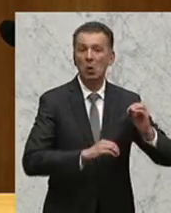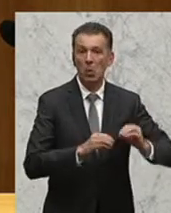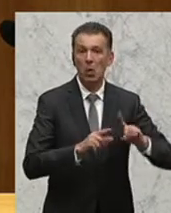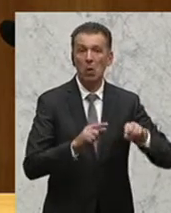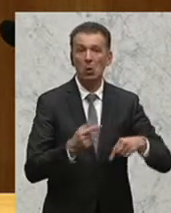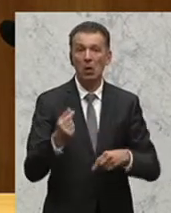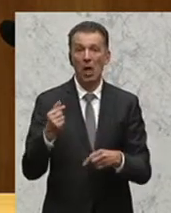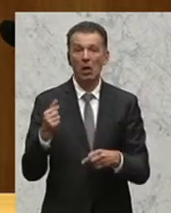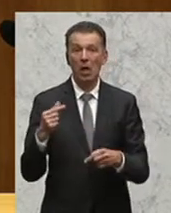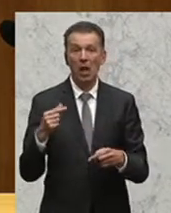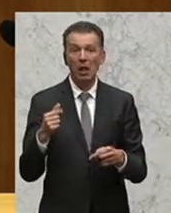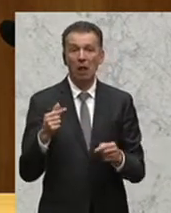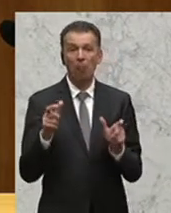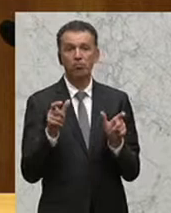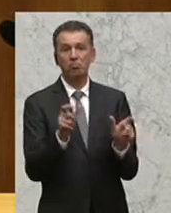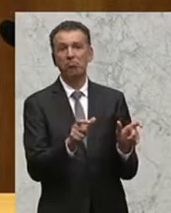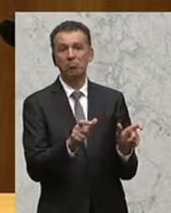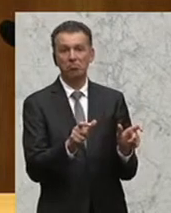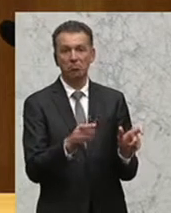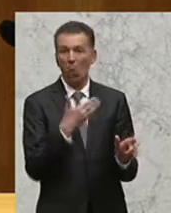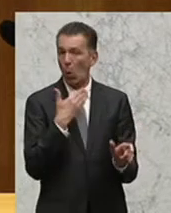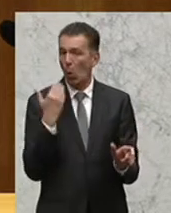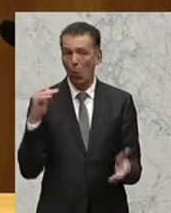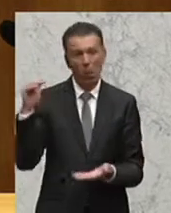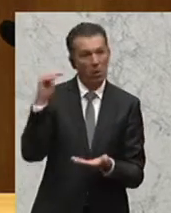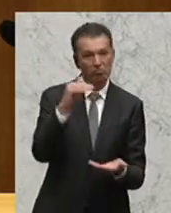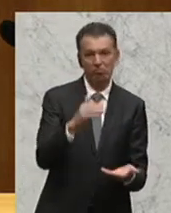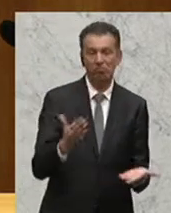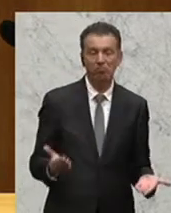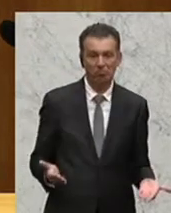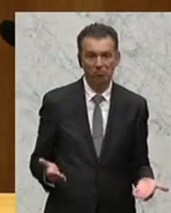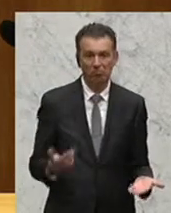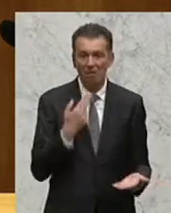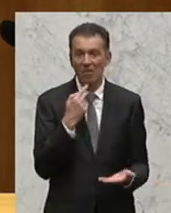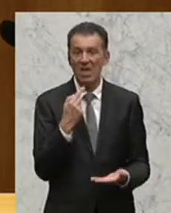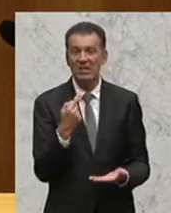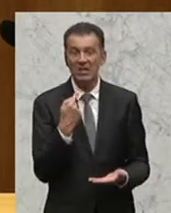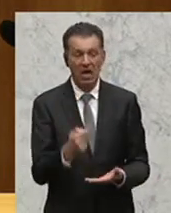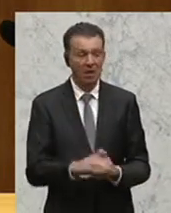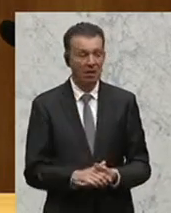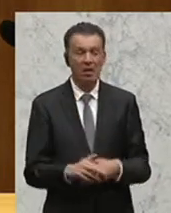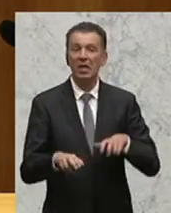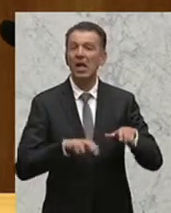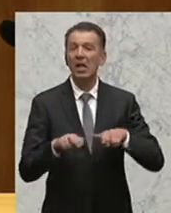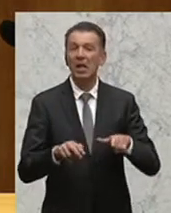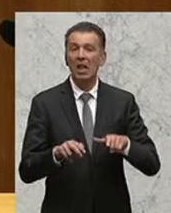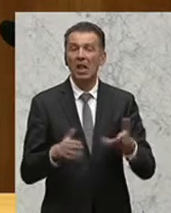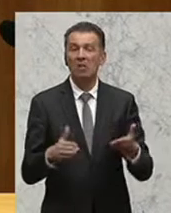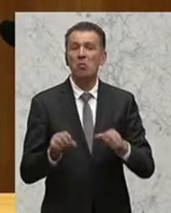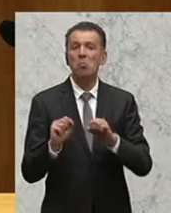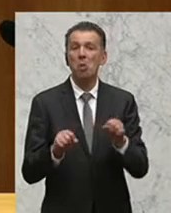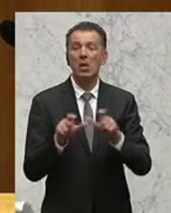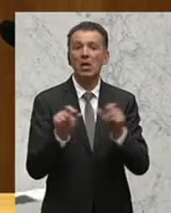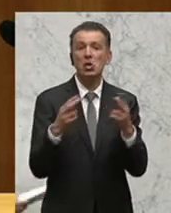weiteren Gelder fließen. Zu den Bedenken all jener, die meinen, die Schuldentragfähigkeit Griechenlands wäre nicht